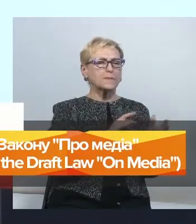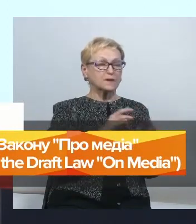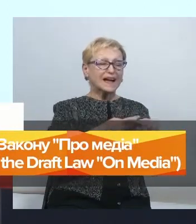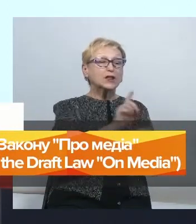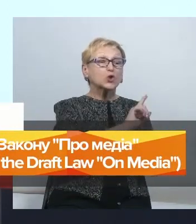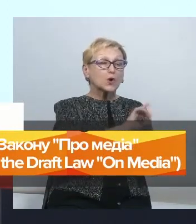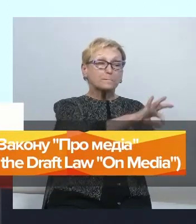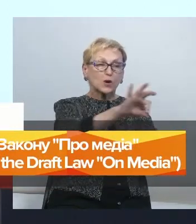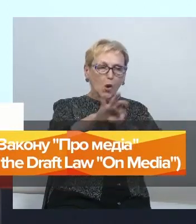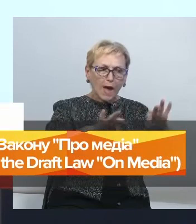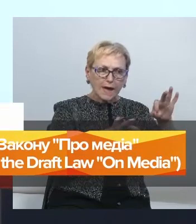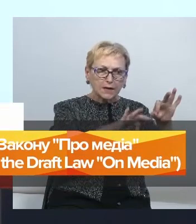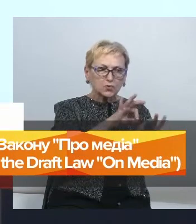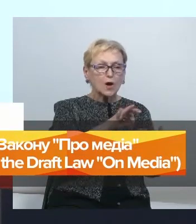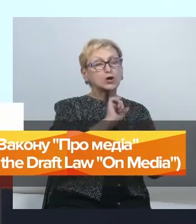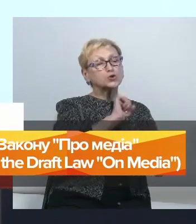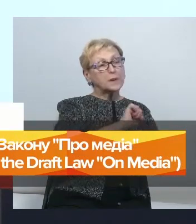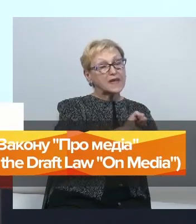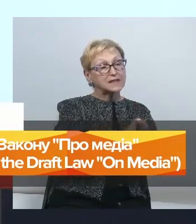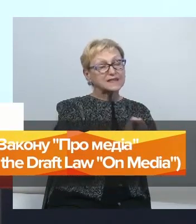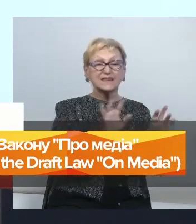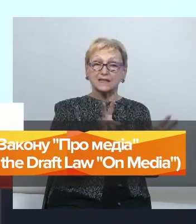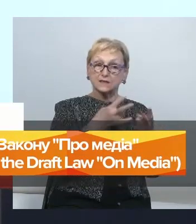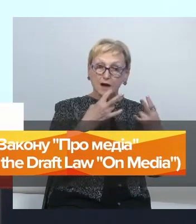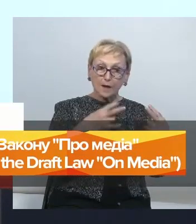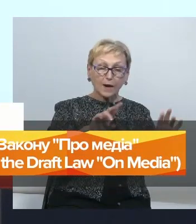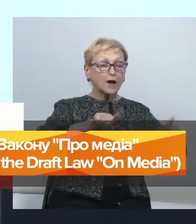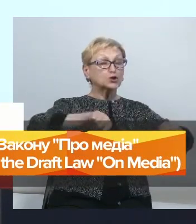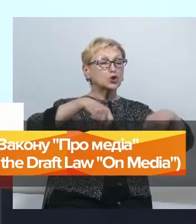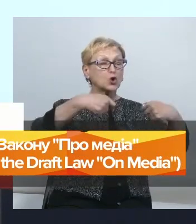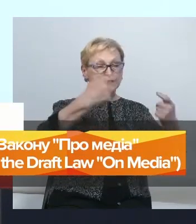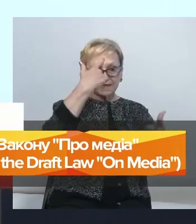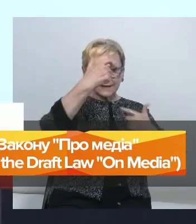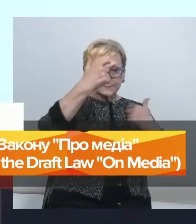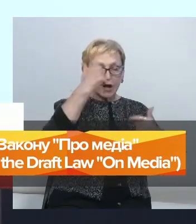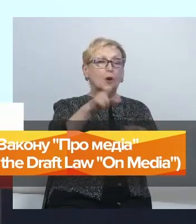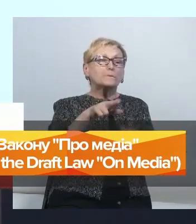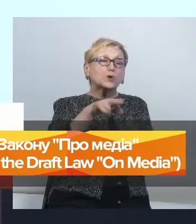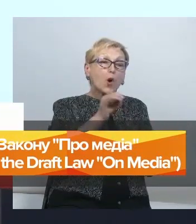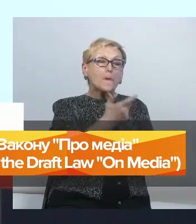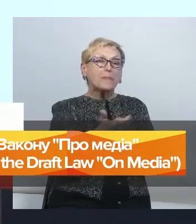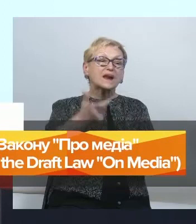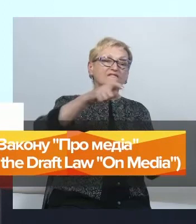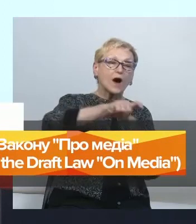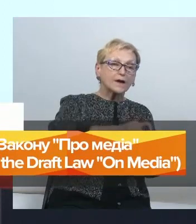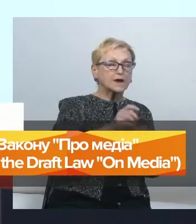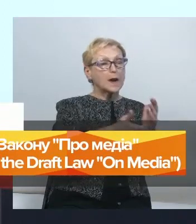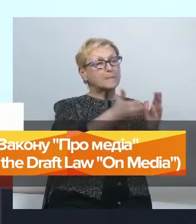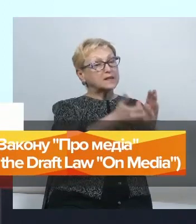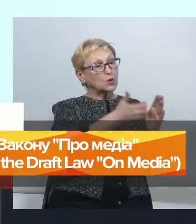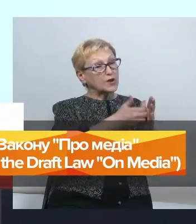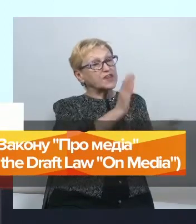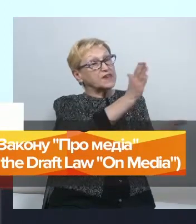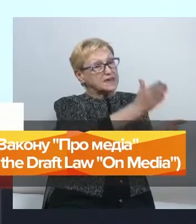дійсно зупинятись на цьому не треба і продовжувати доносити інформацію про переваги і певні недоліки є, але я